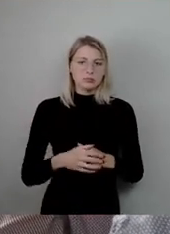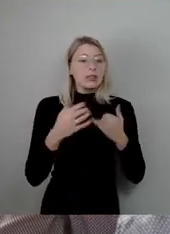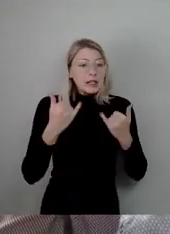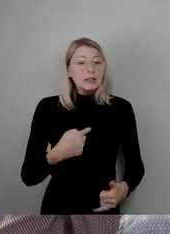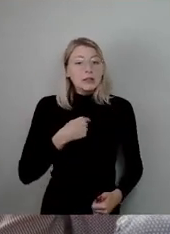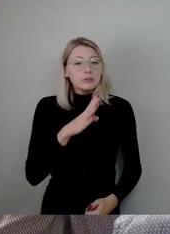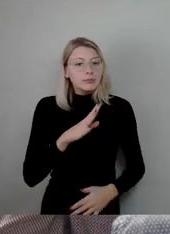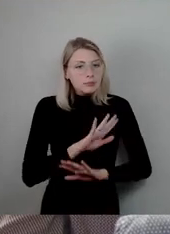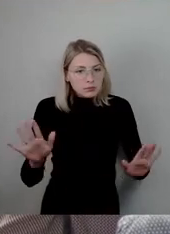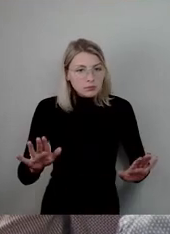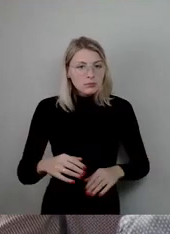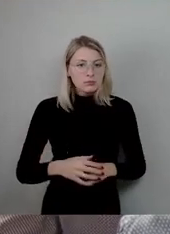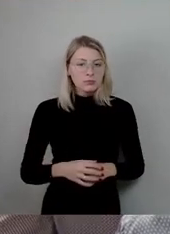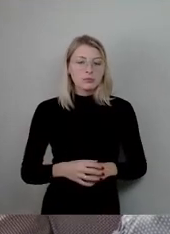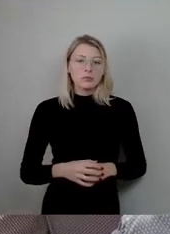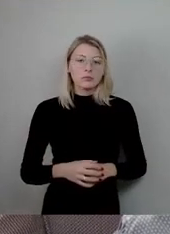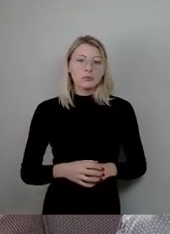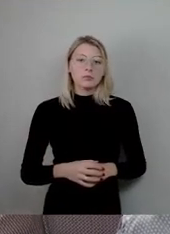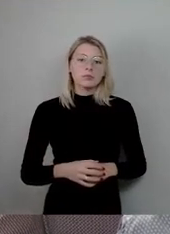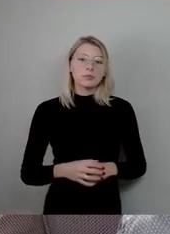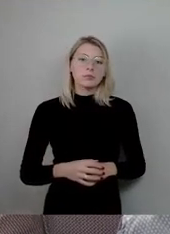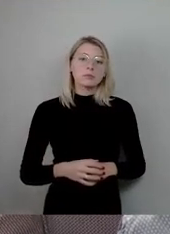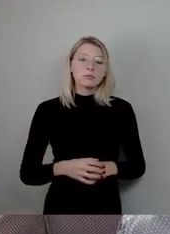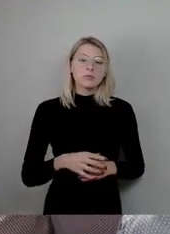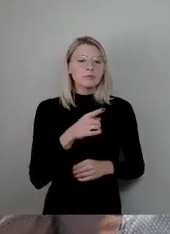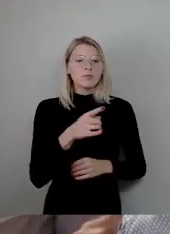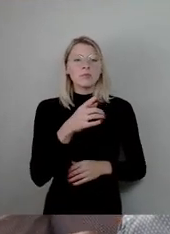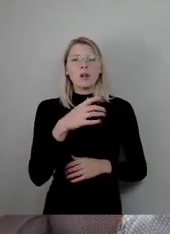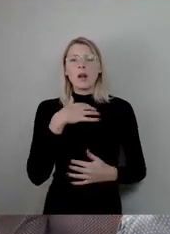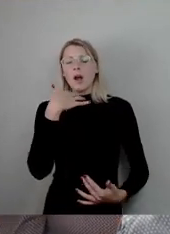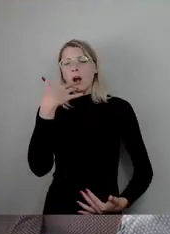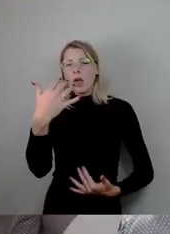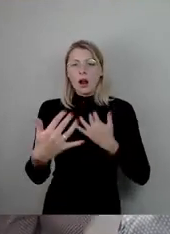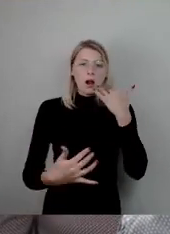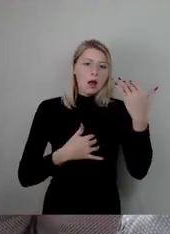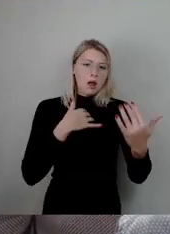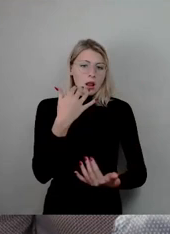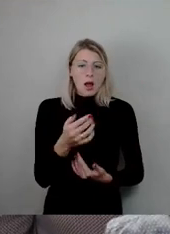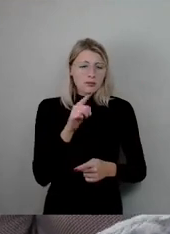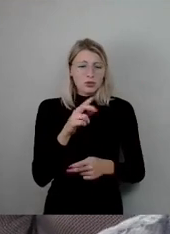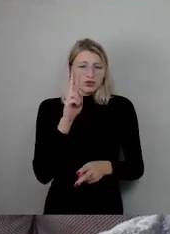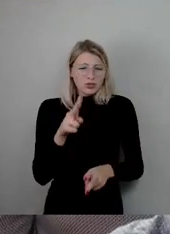da erzählen Sie hier Dinge, die schlicht und einfach falsch sind. Punkt.